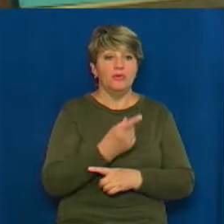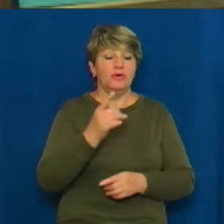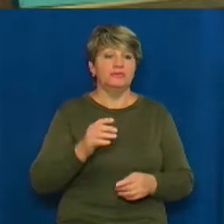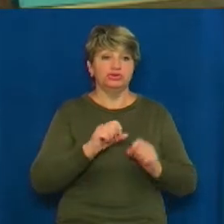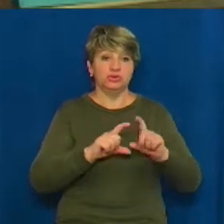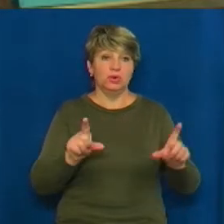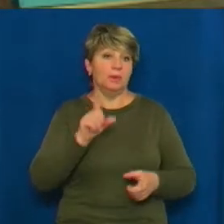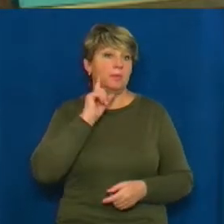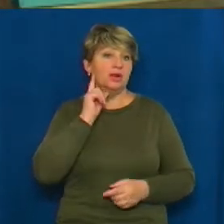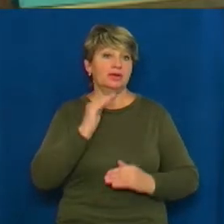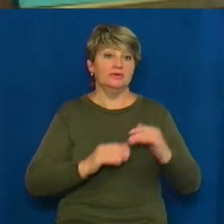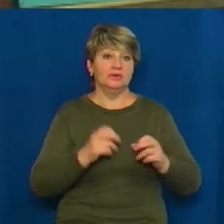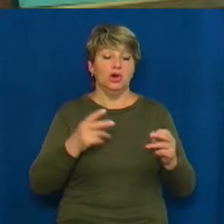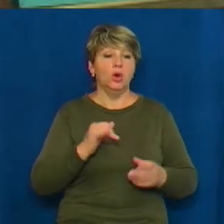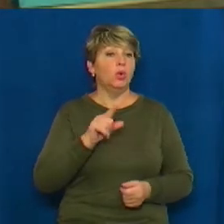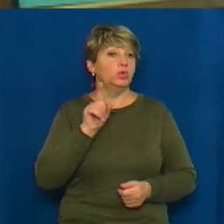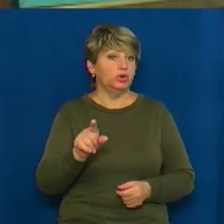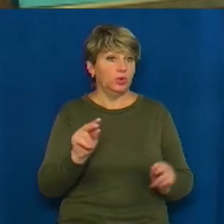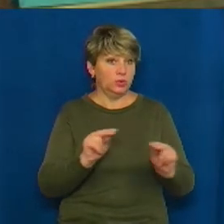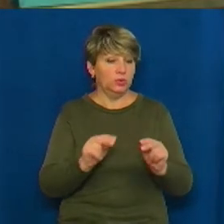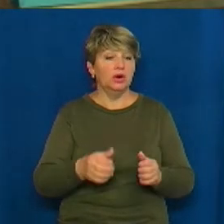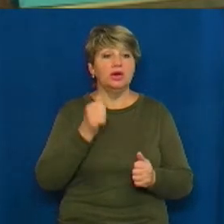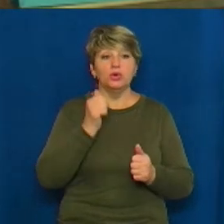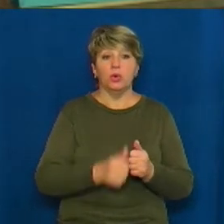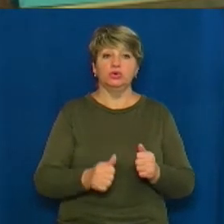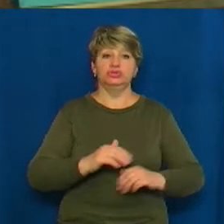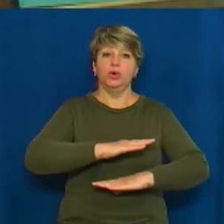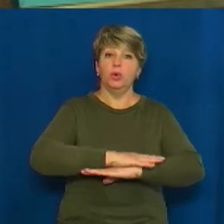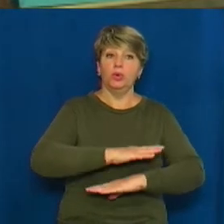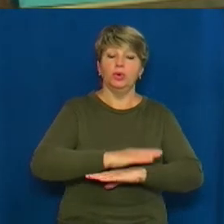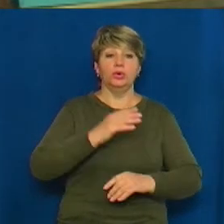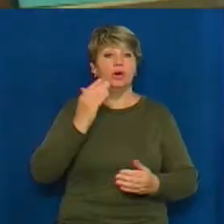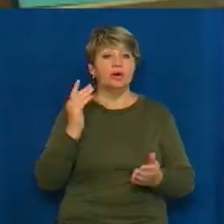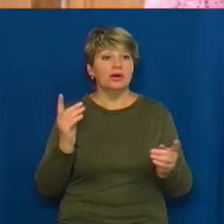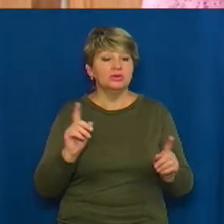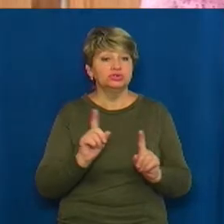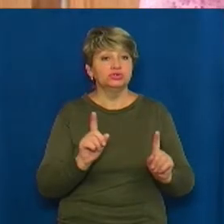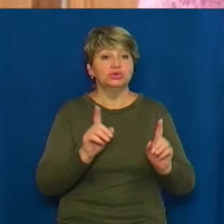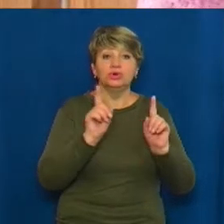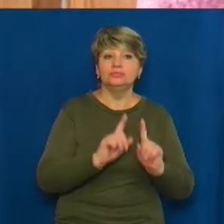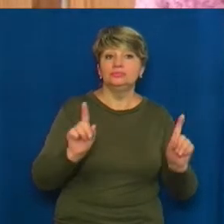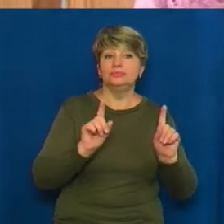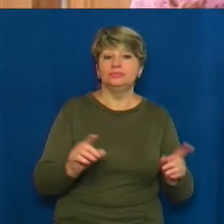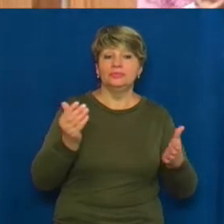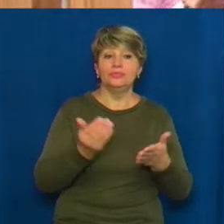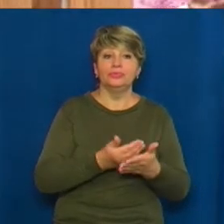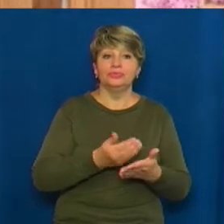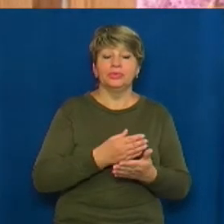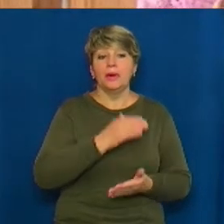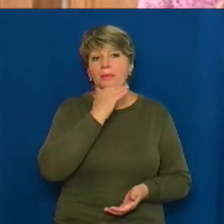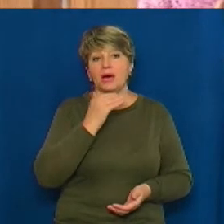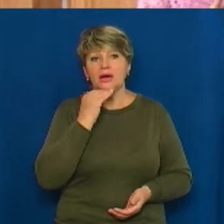фахівця. Тому що в неї кожен урок, кожен захід – це якась новинка, якесь відкриття. Дуже багато часу Олена